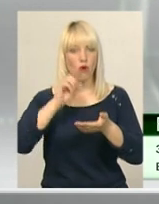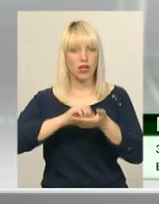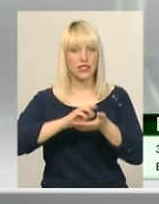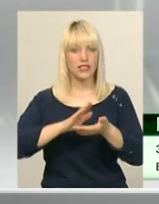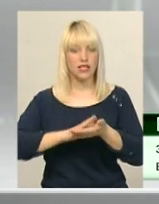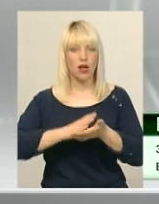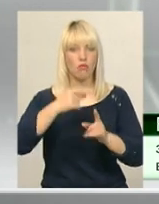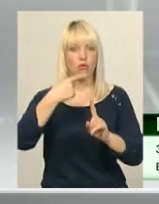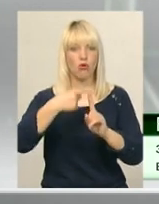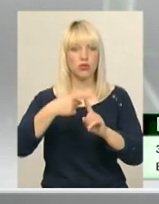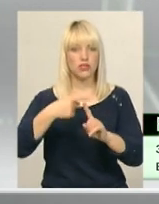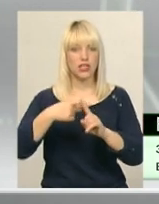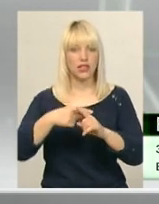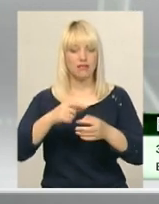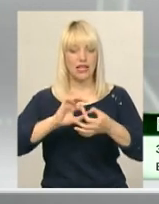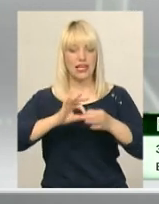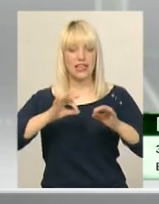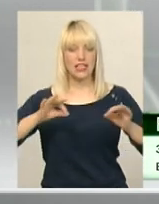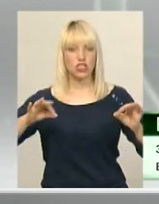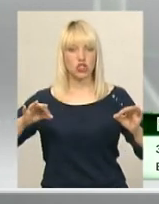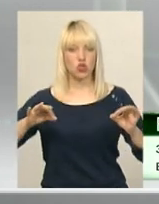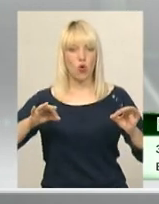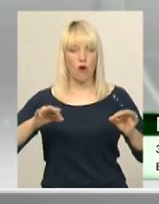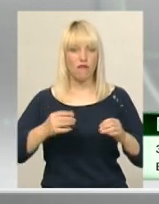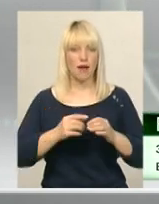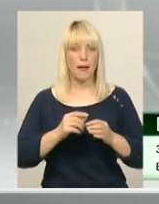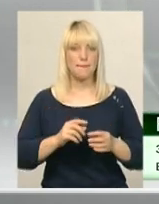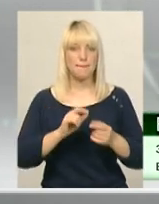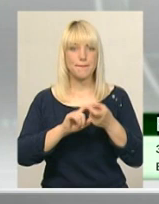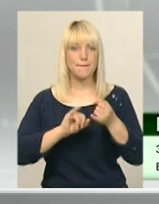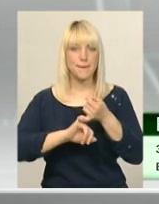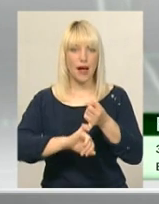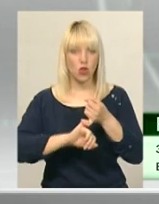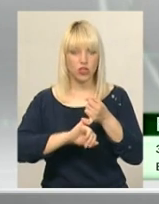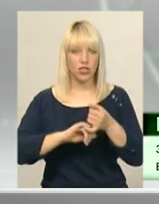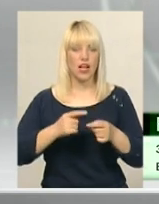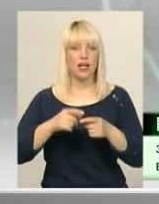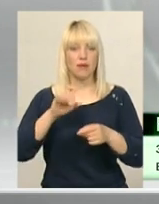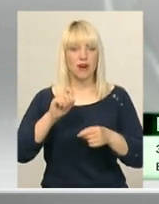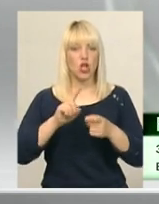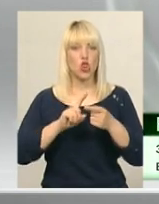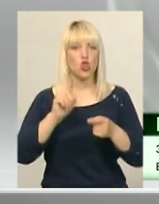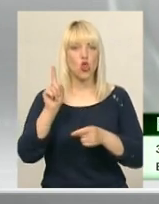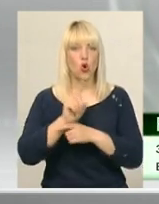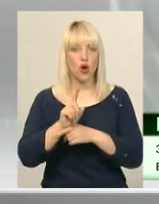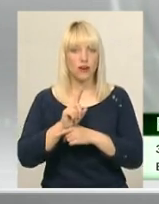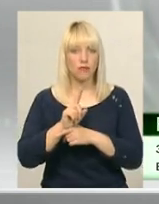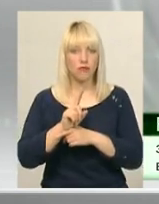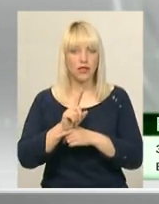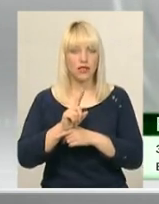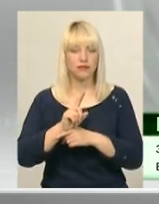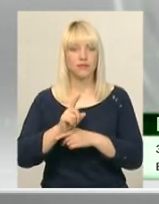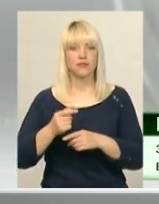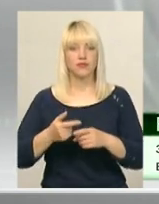кишкові палички, кількості 70 тисяч в десиметрі кубічному. При нормі для даного категорії водокористування, тобто